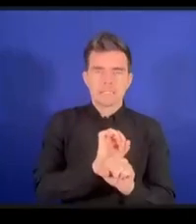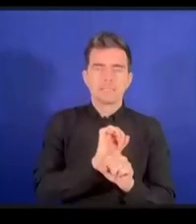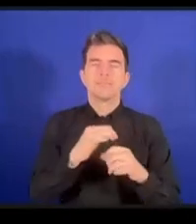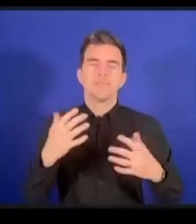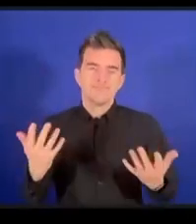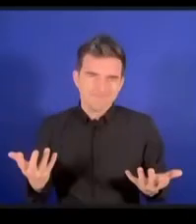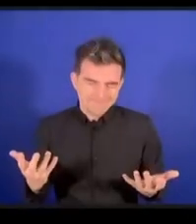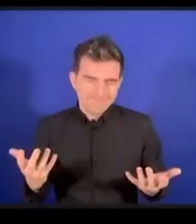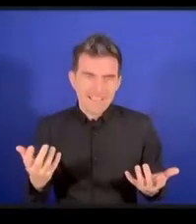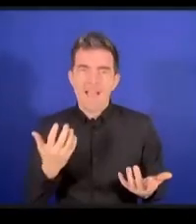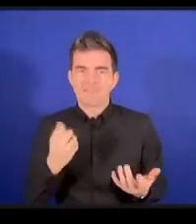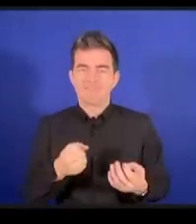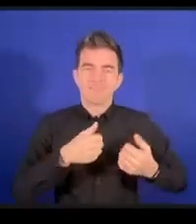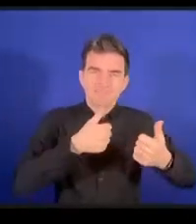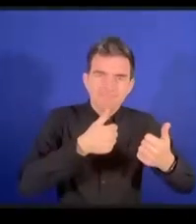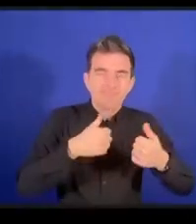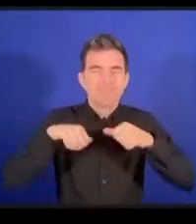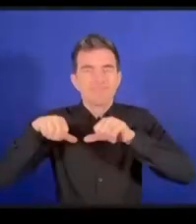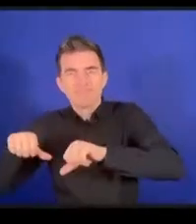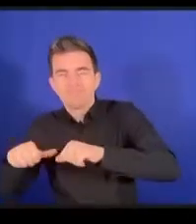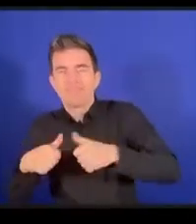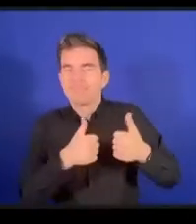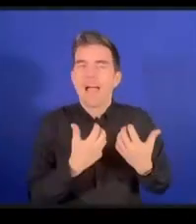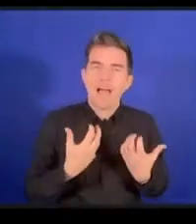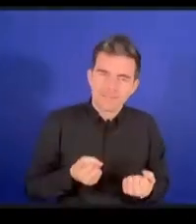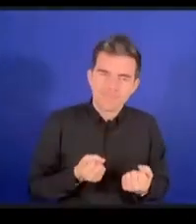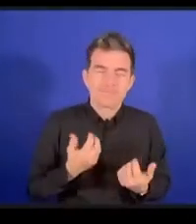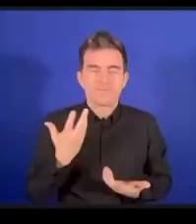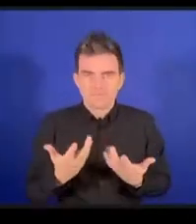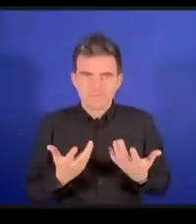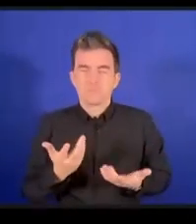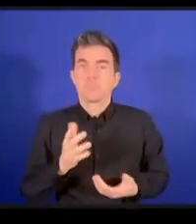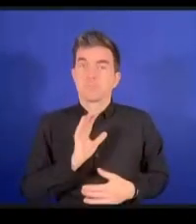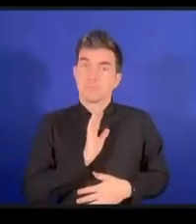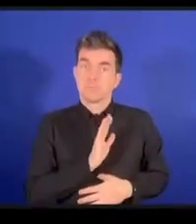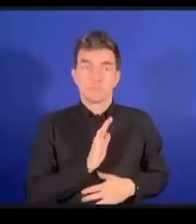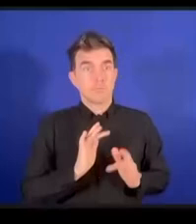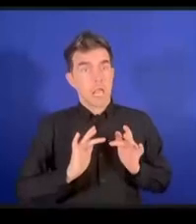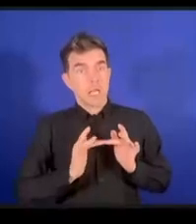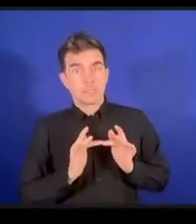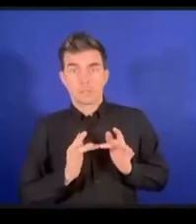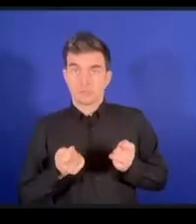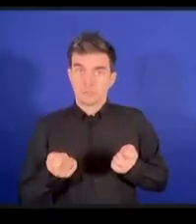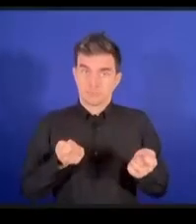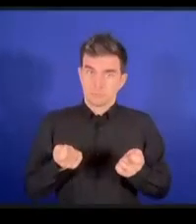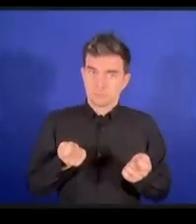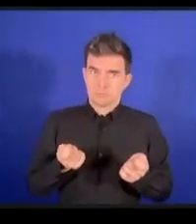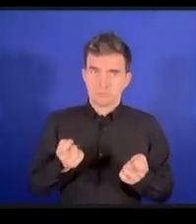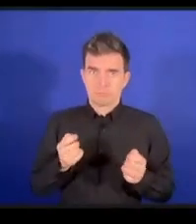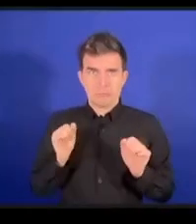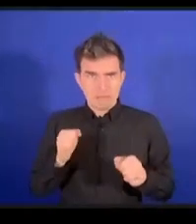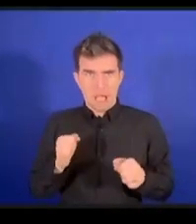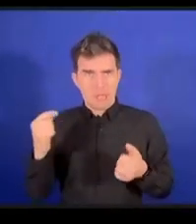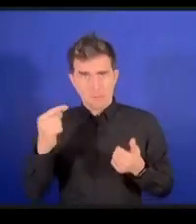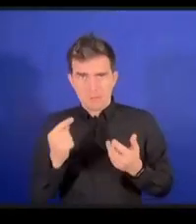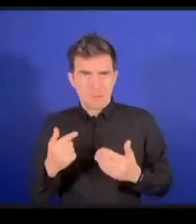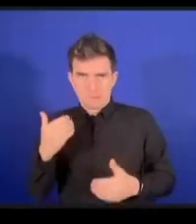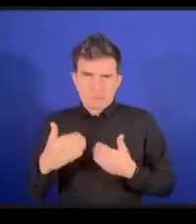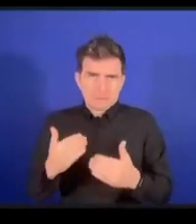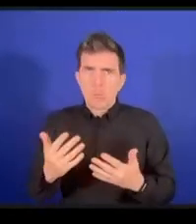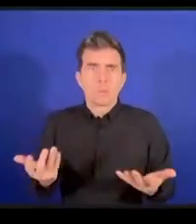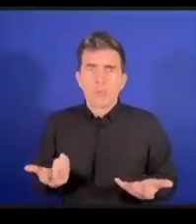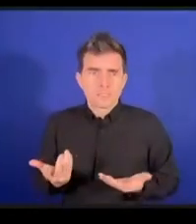さてインターネガバナンスに関してですこの分野に何をもたらすかというと私たちは